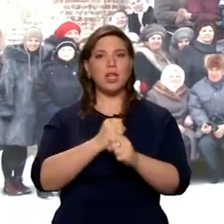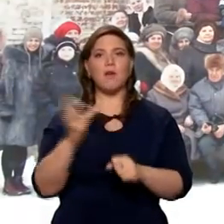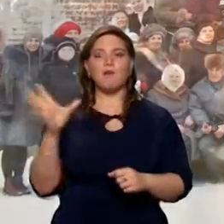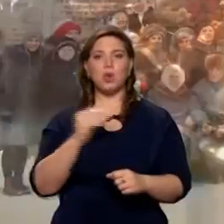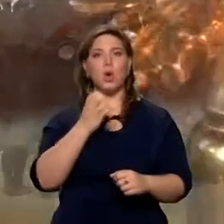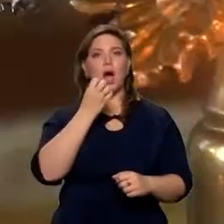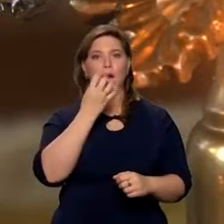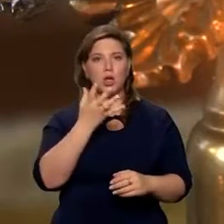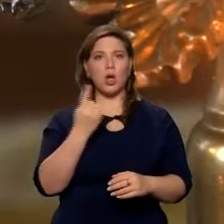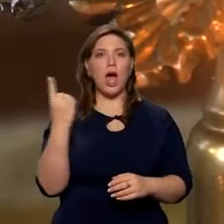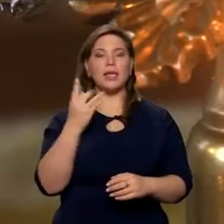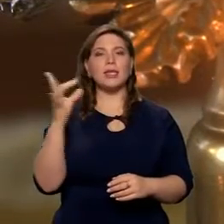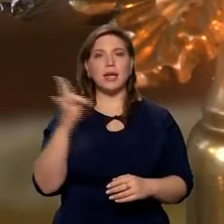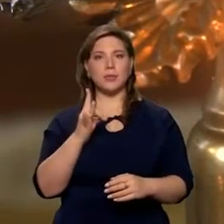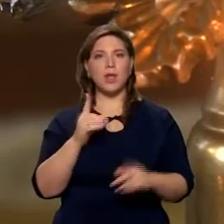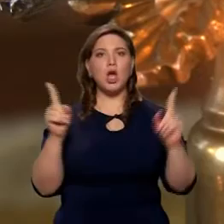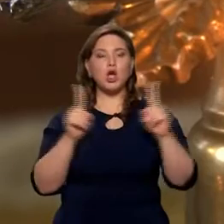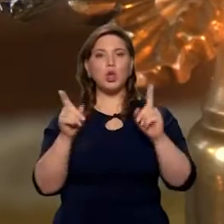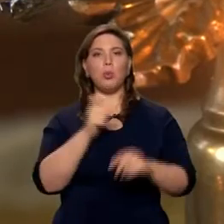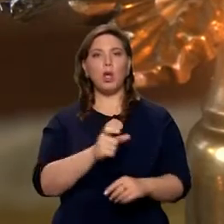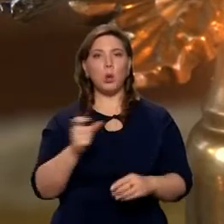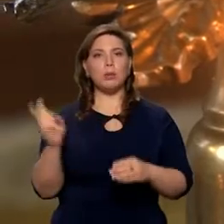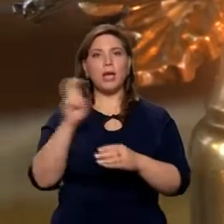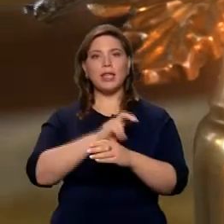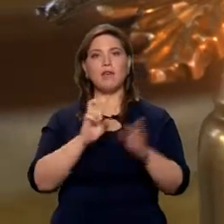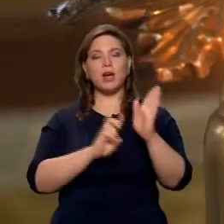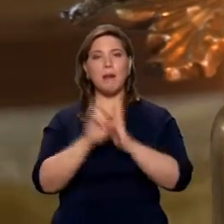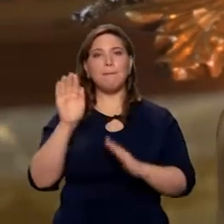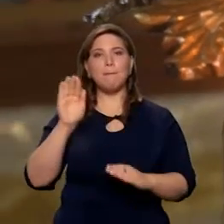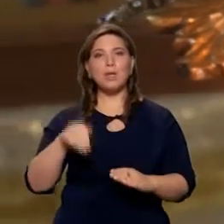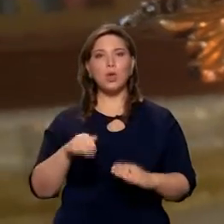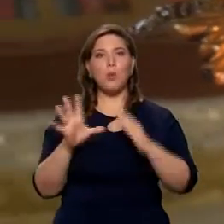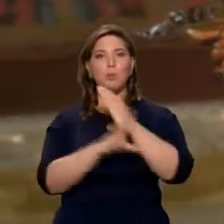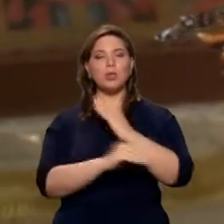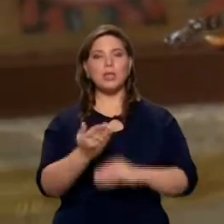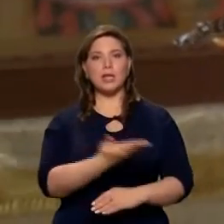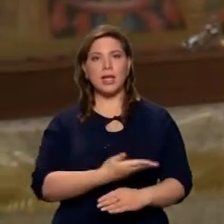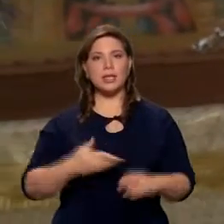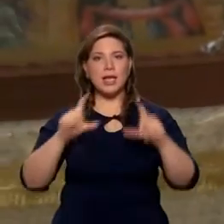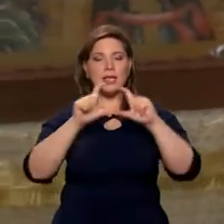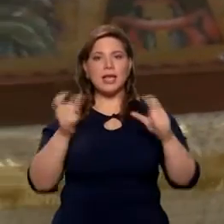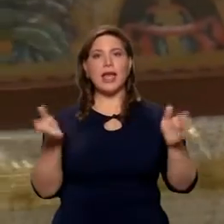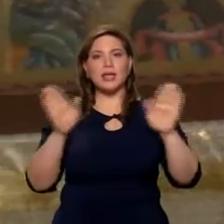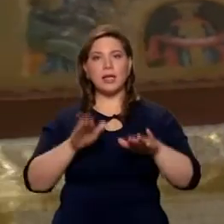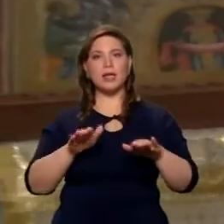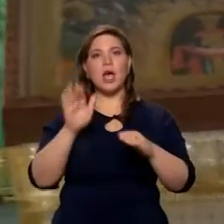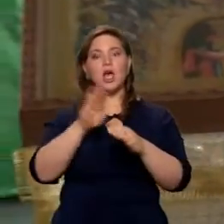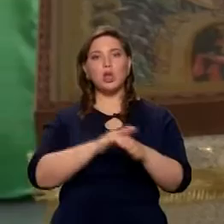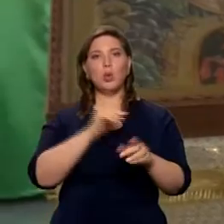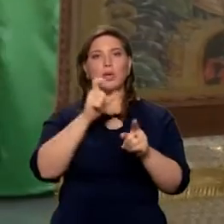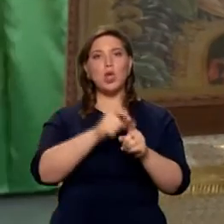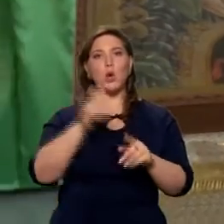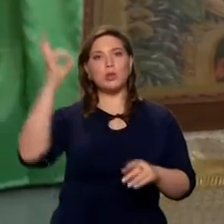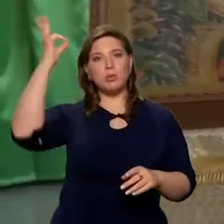по-хорошему один раз, и чтобы люди, приходя в храм, потом после нас это здание останется, они каким-то добрым таким словом